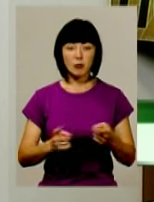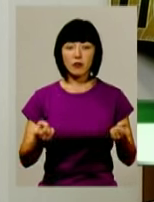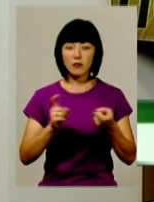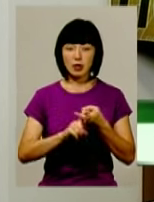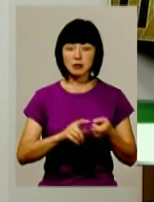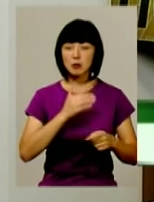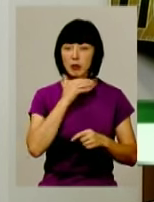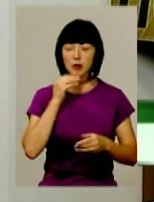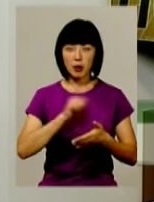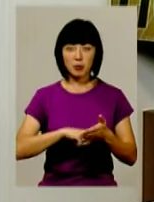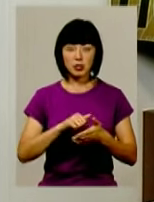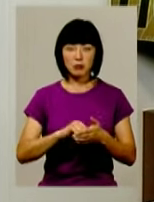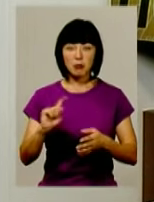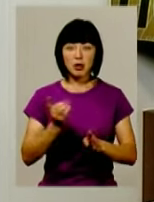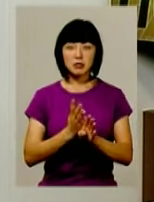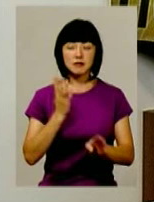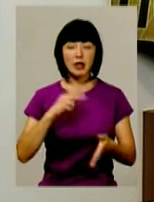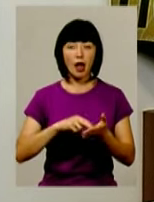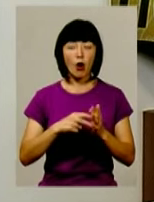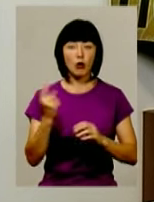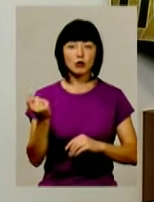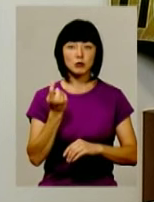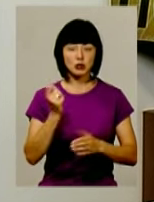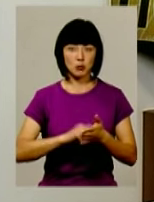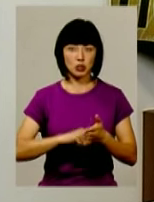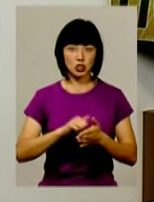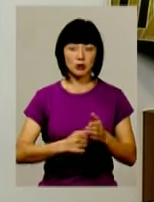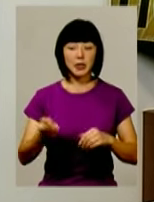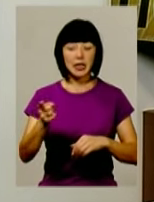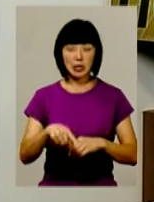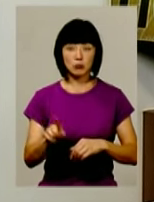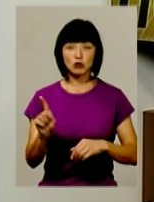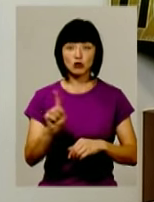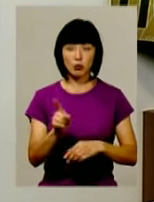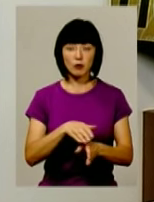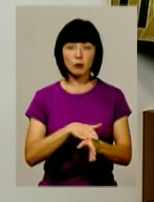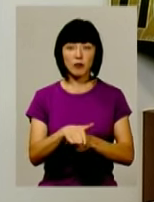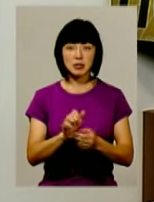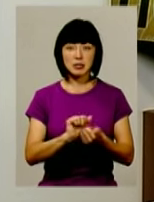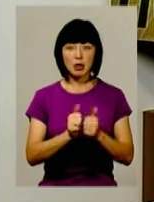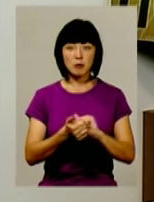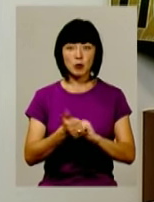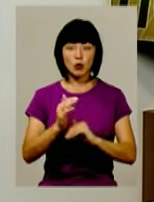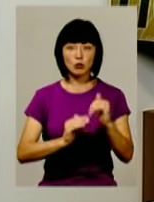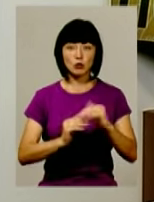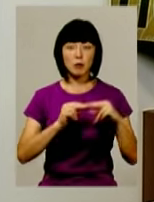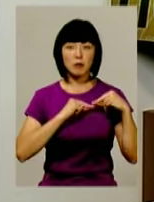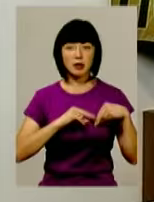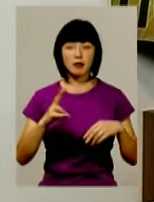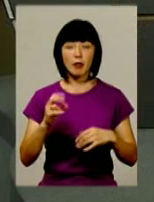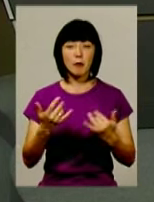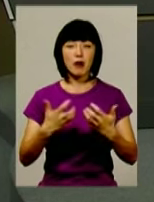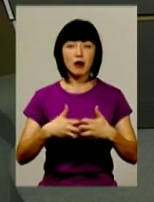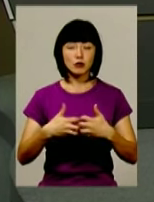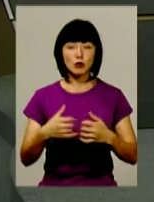чинниками, перш за все економічними чинниками, із тим, що відбувається заміна ручної праці на механізовану, і на